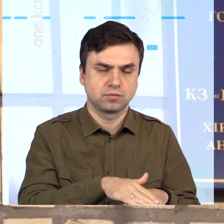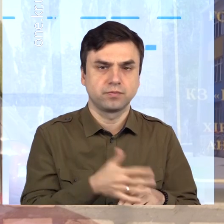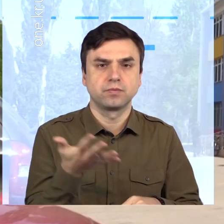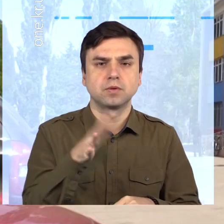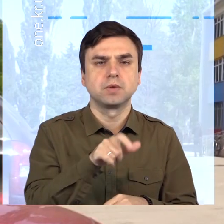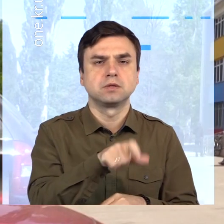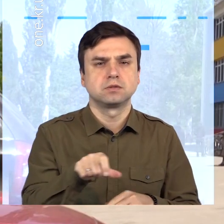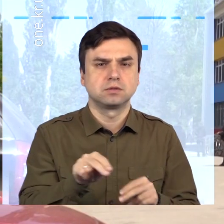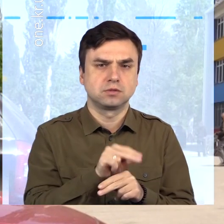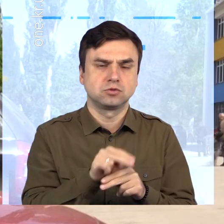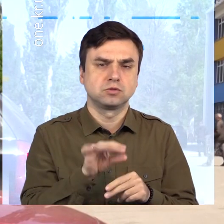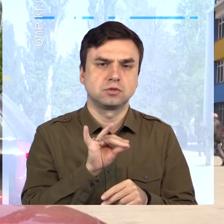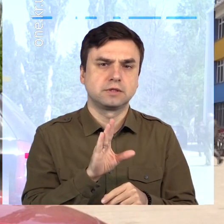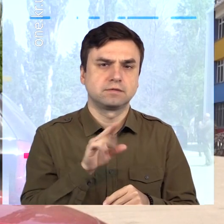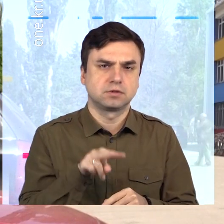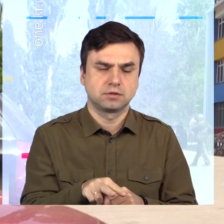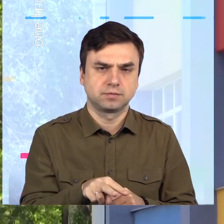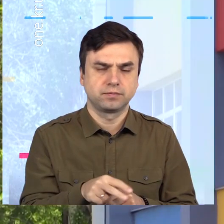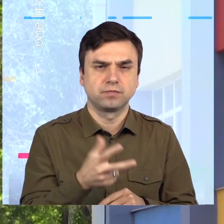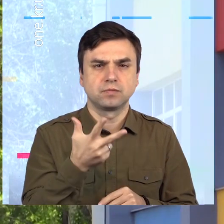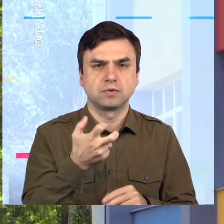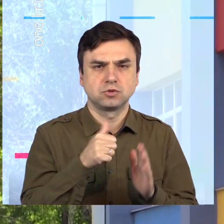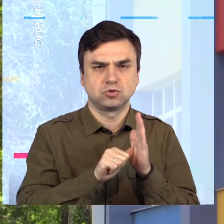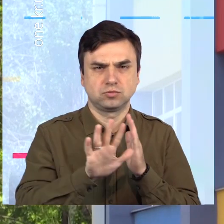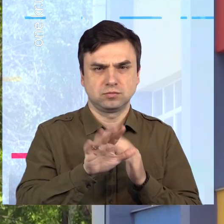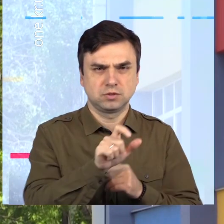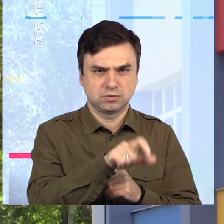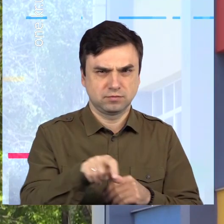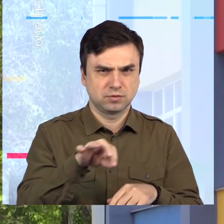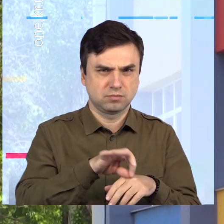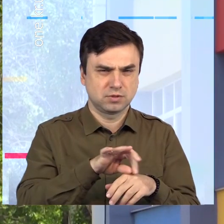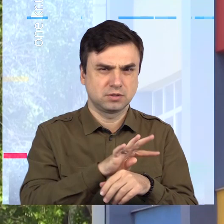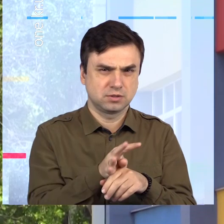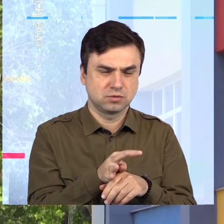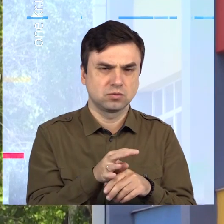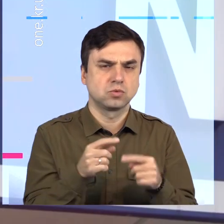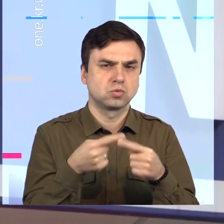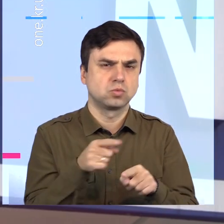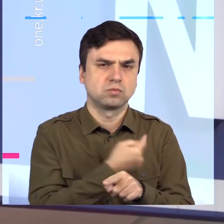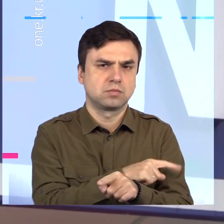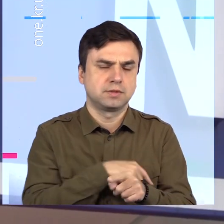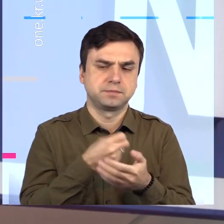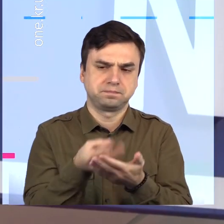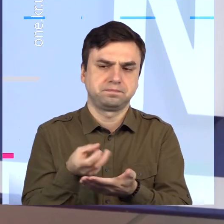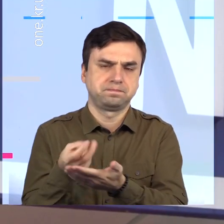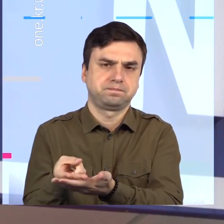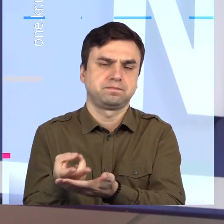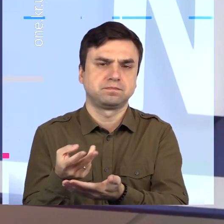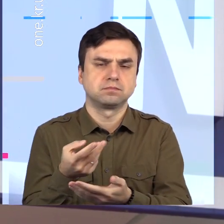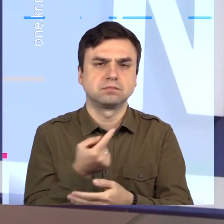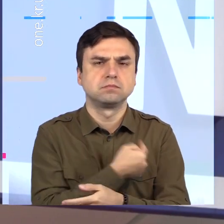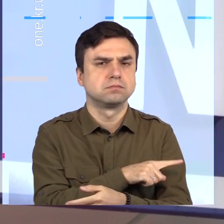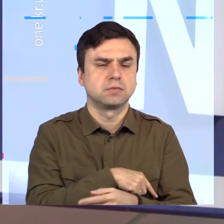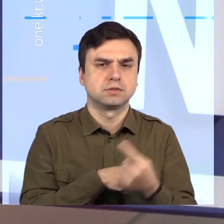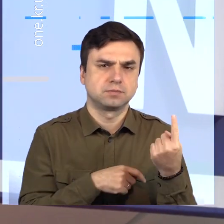пацієнтів підключені до апаратів ШВЛ. 365 хворих на COVID отримують терапію у інших опорних медичних